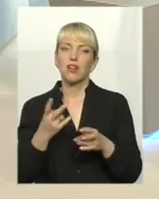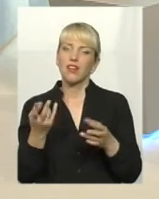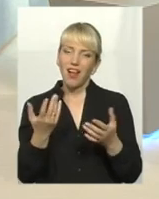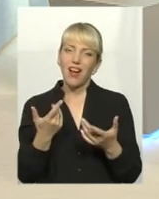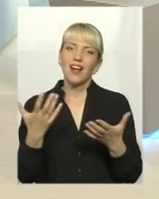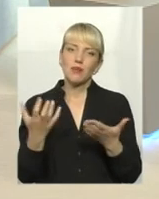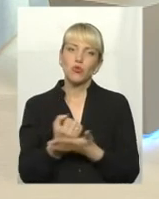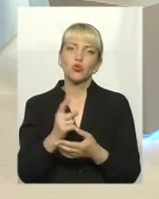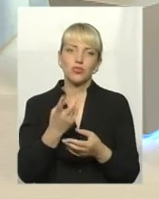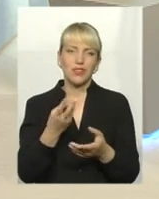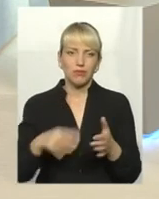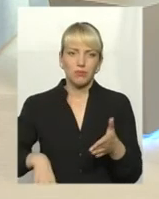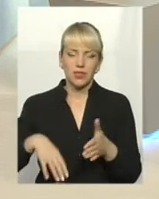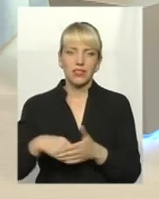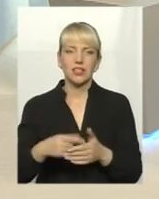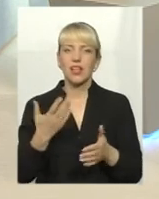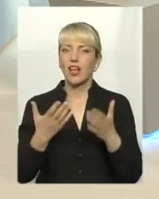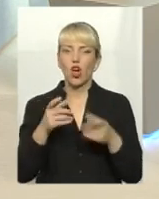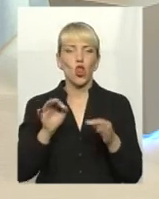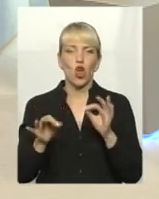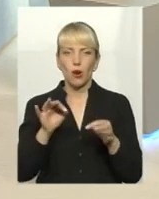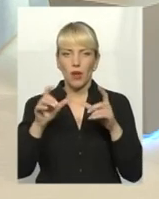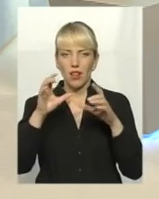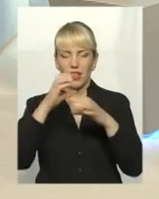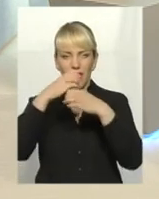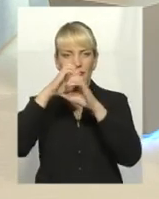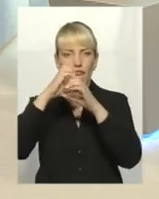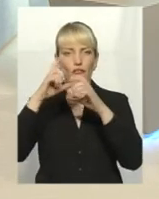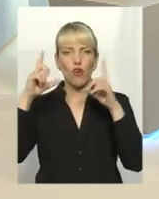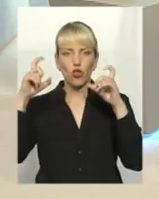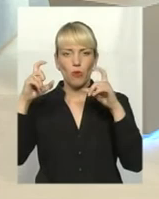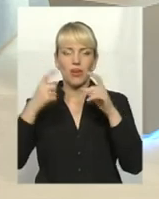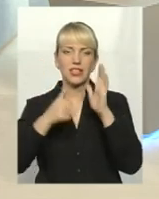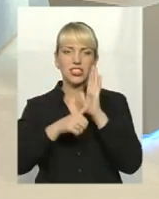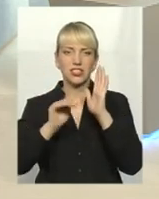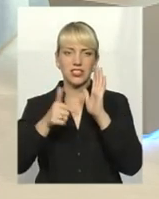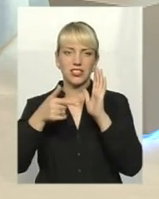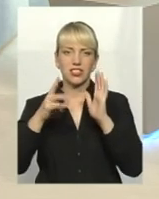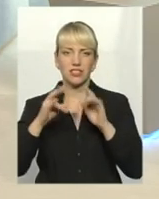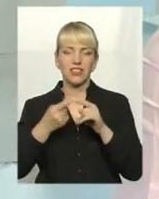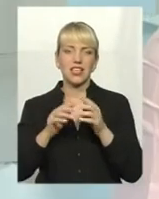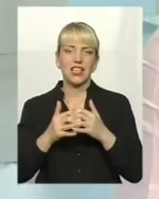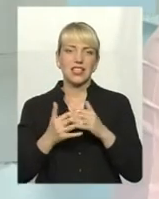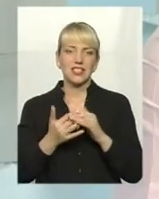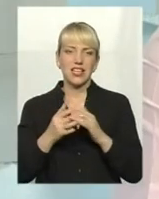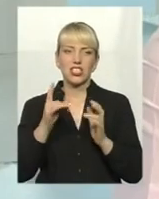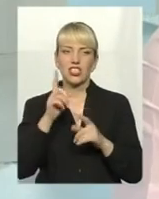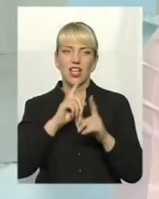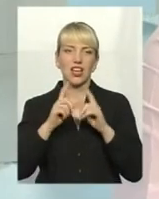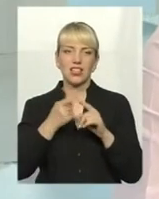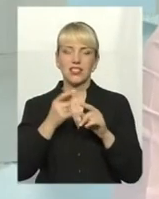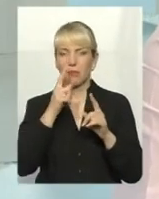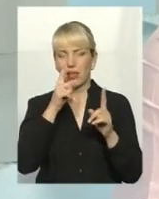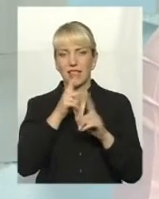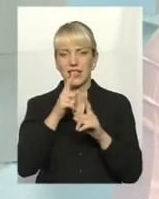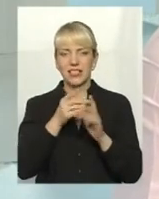виходить? Ну, чекайте, якщо нормальний фотоаперат, я дивився, 6-7 тисяч гривень, то для селищної ради це невеликі затрати, щоб його